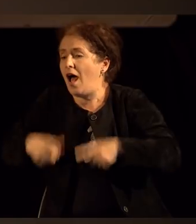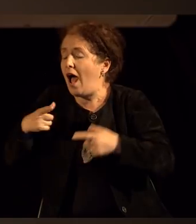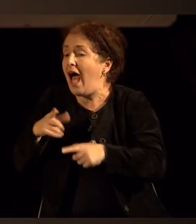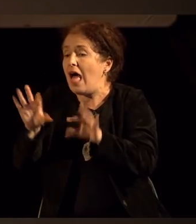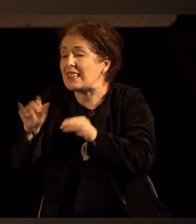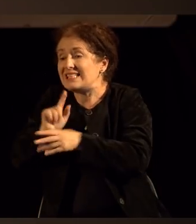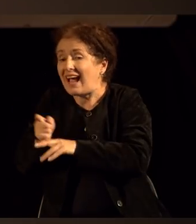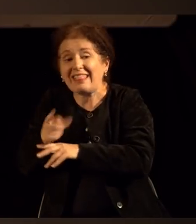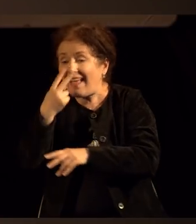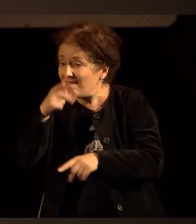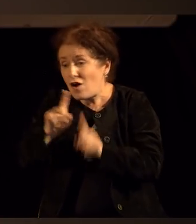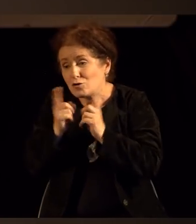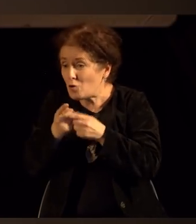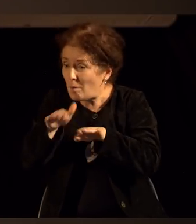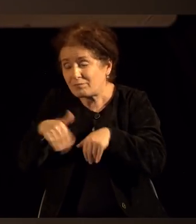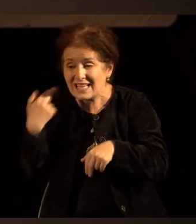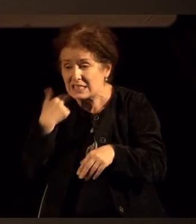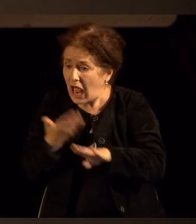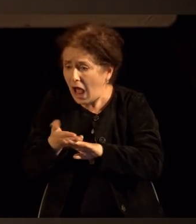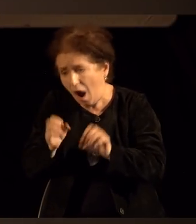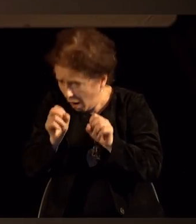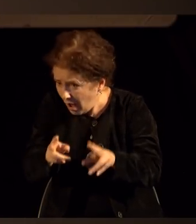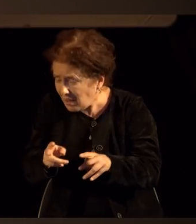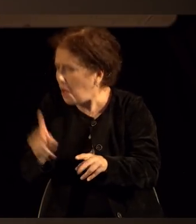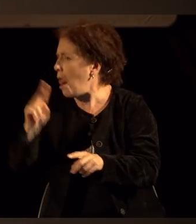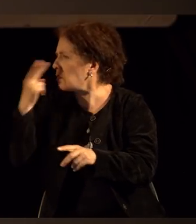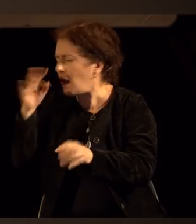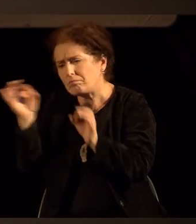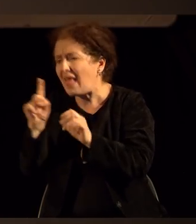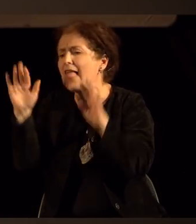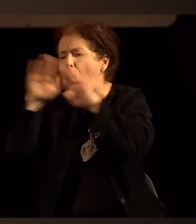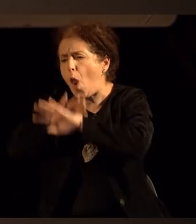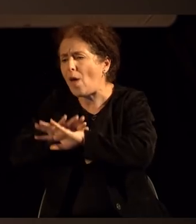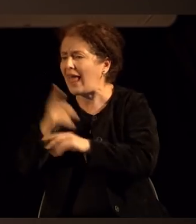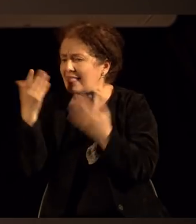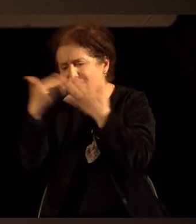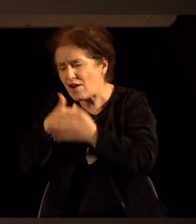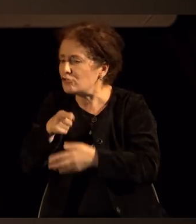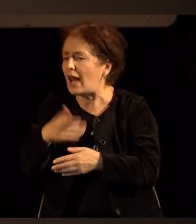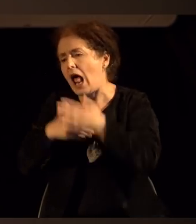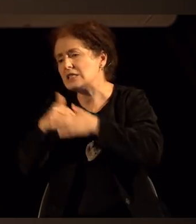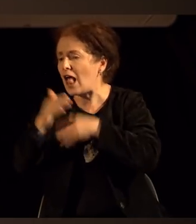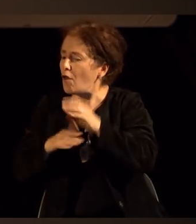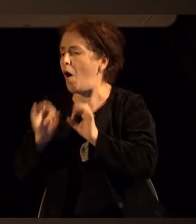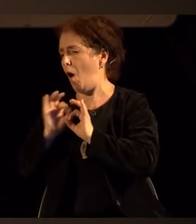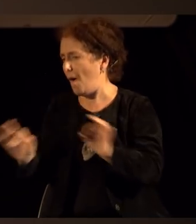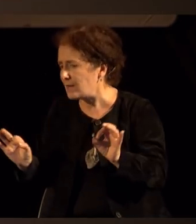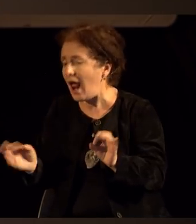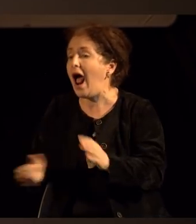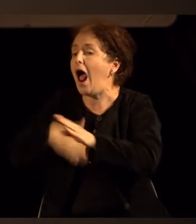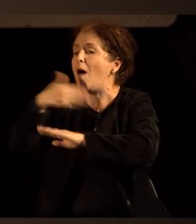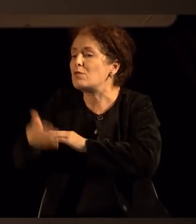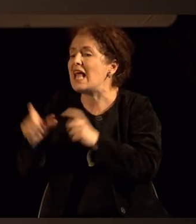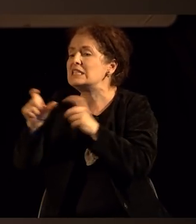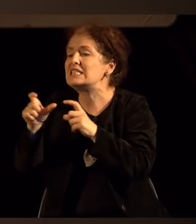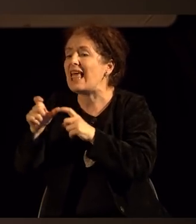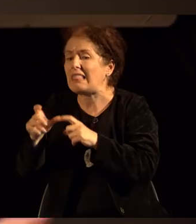Па дали сега тука е прифатливо сек за една ноќ, задоволство, за да може после тоа да